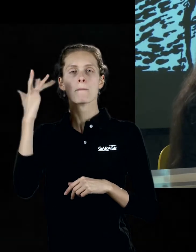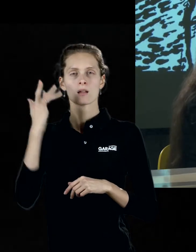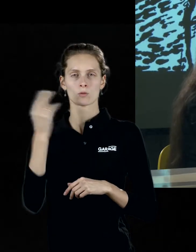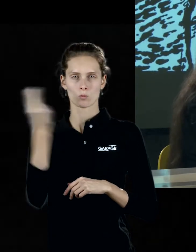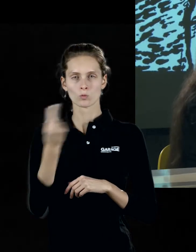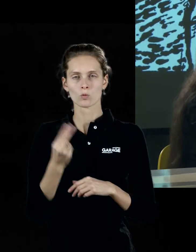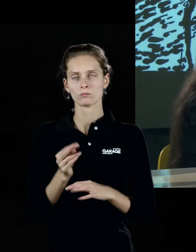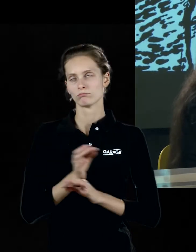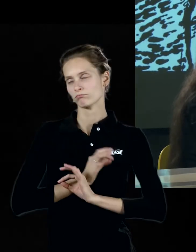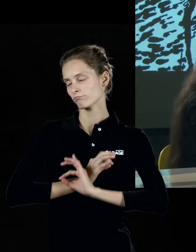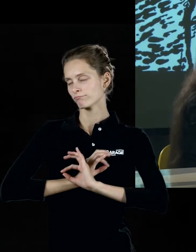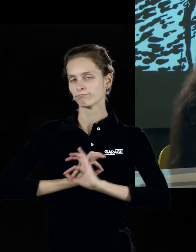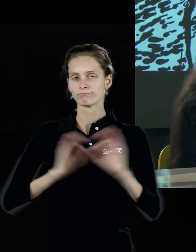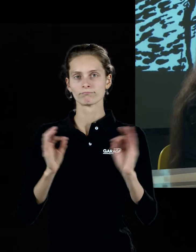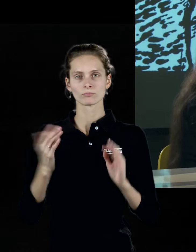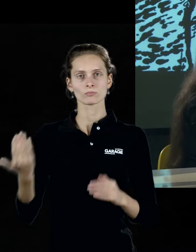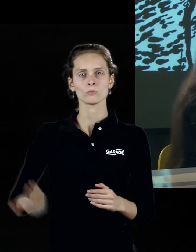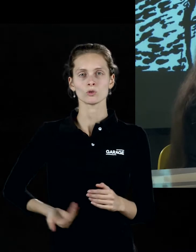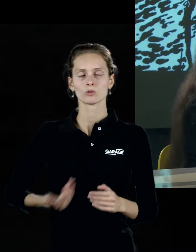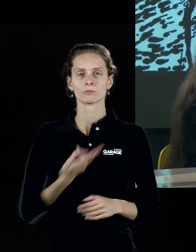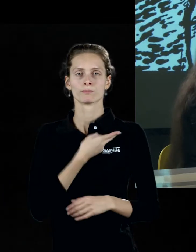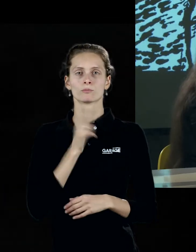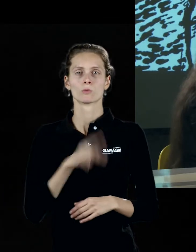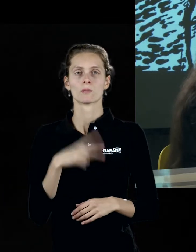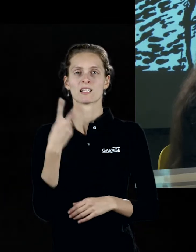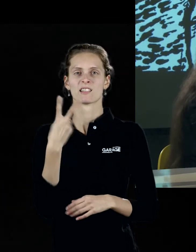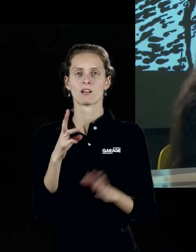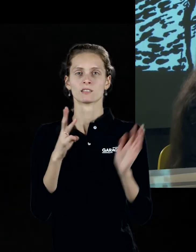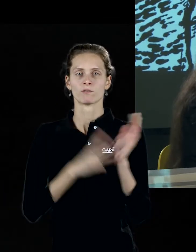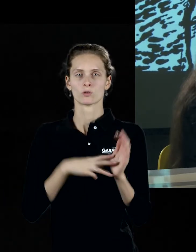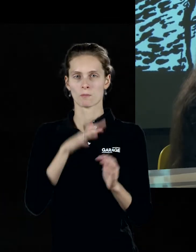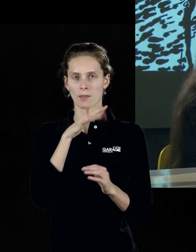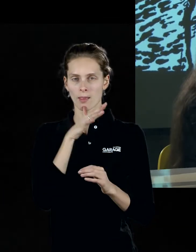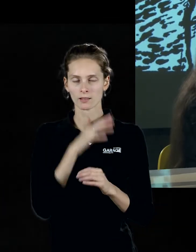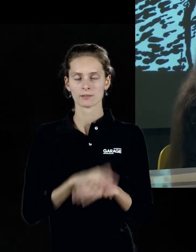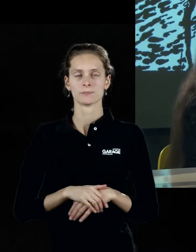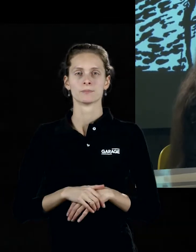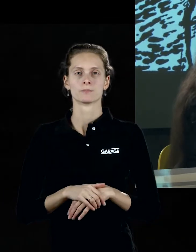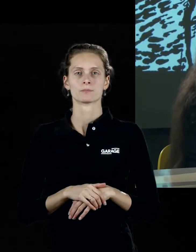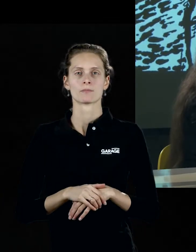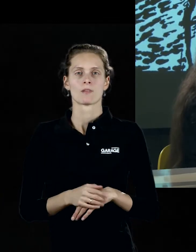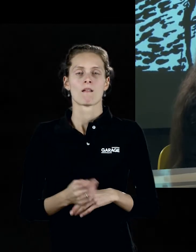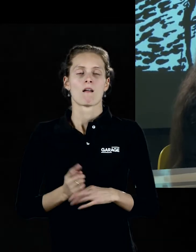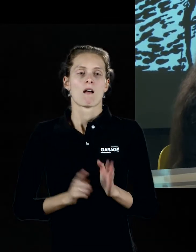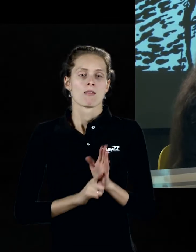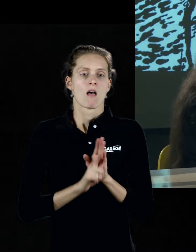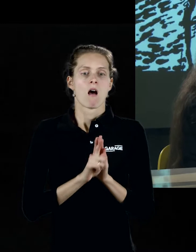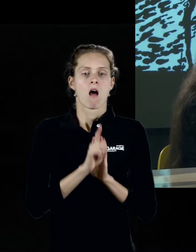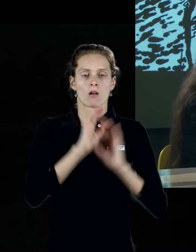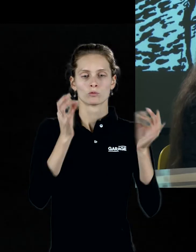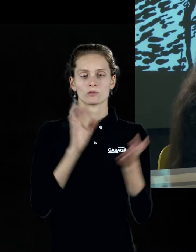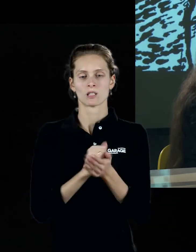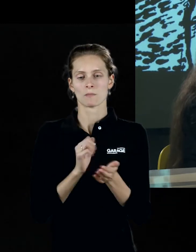проживший очень короткую, блистательную жизнь. Он погиб в 28 лет от овердозы. Пришел он в